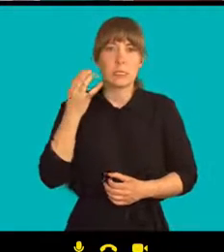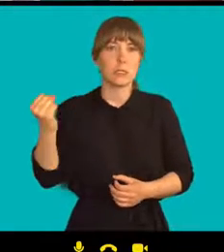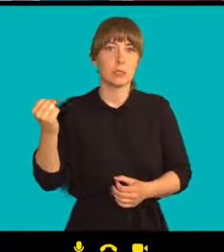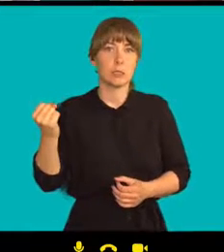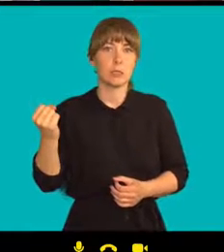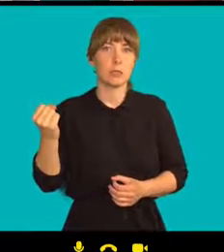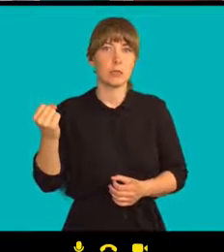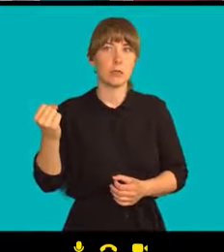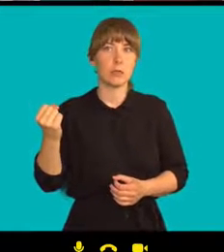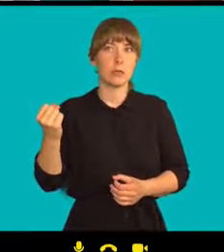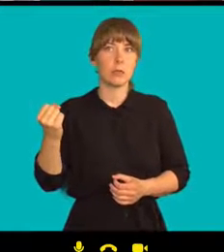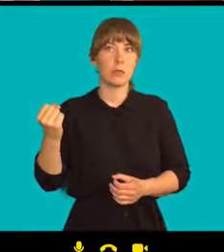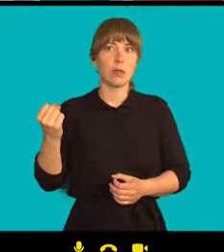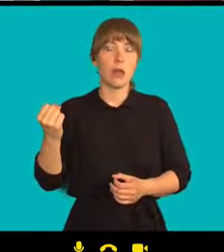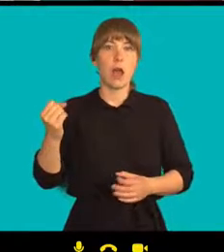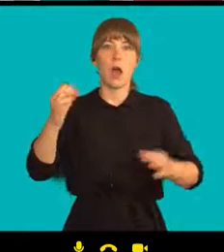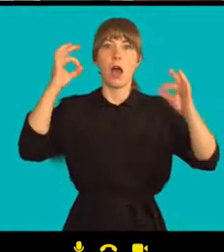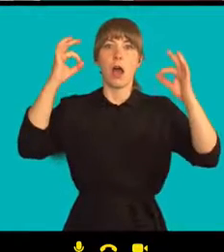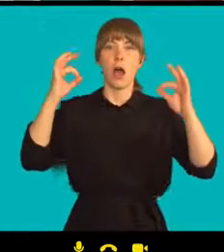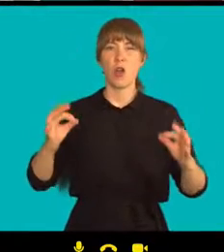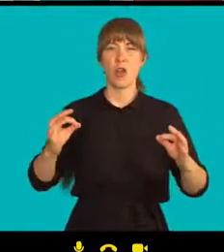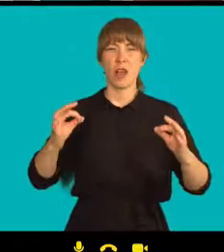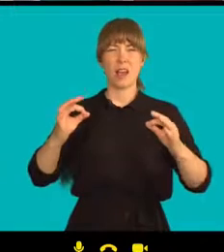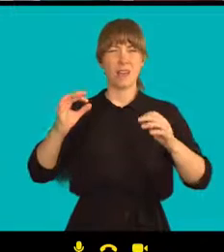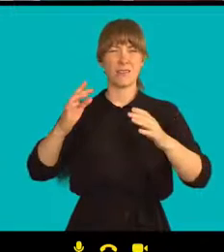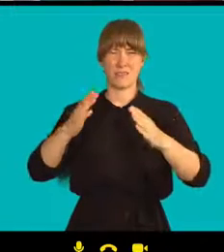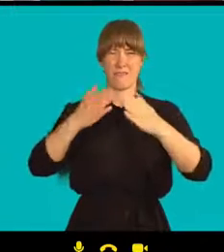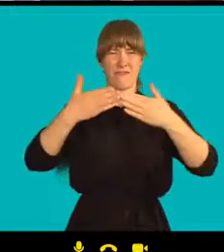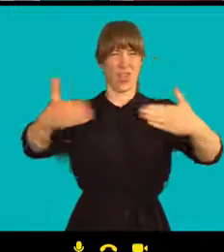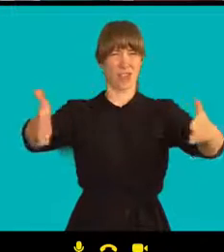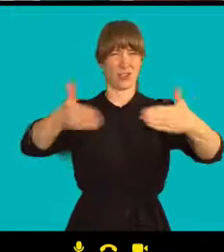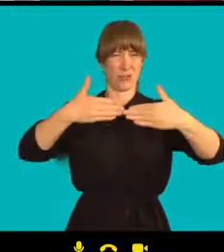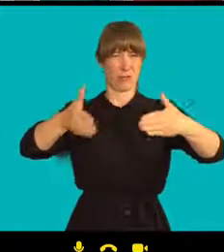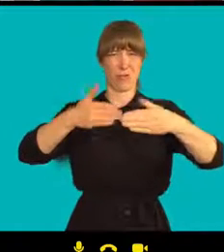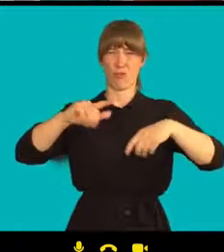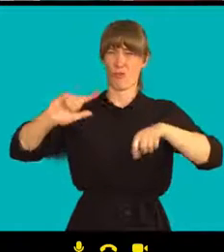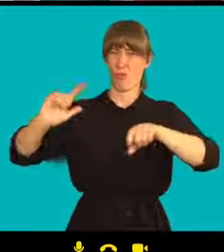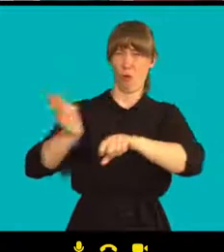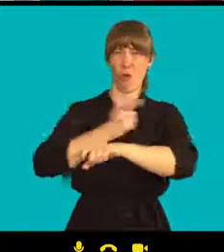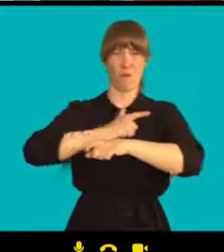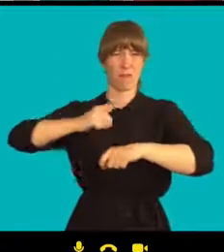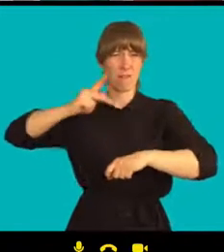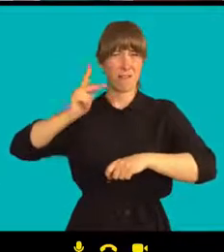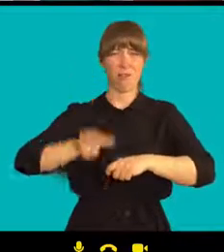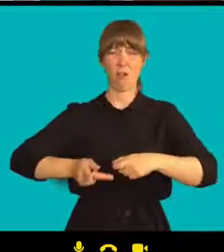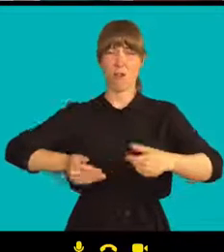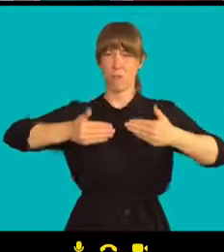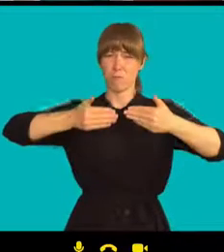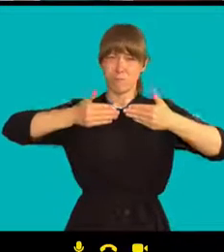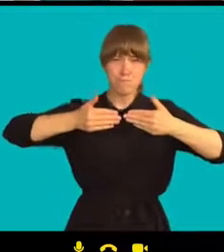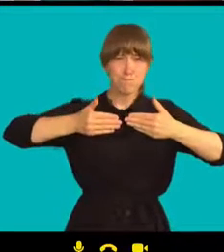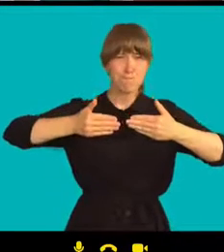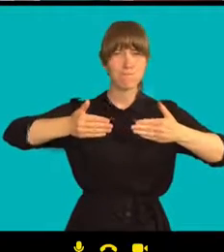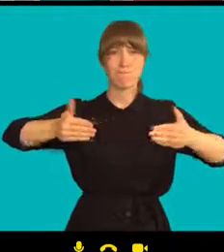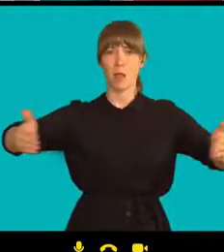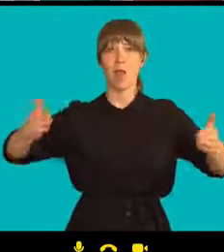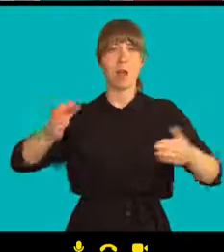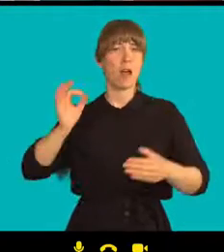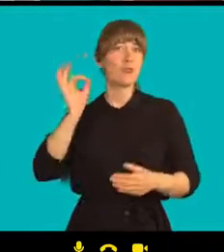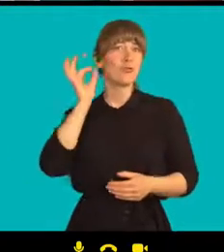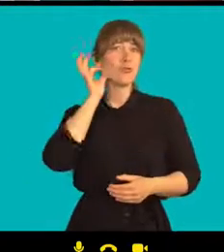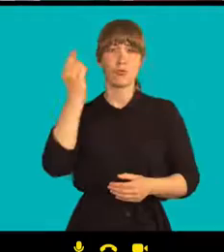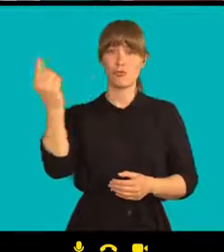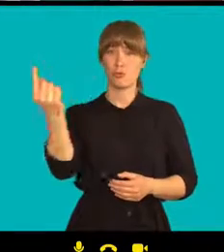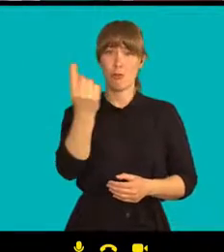A slyšeli jsme, jak se otevírají těžká kovová vrata a mladá žena, dívka, která byla nějakých 18-19